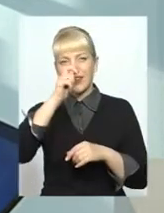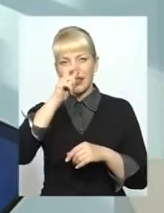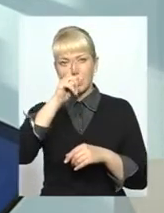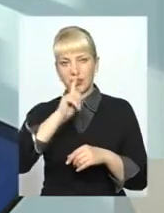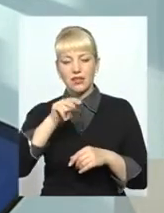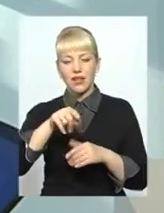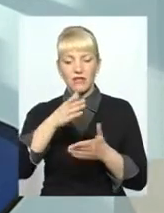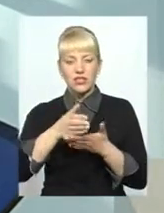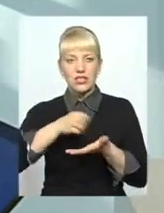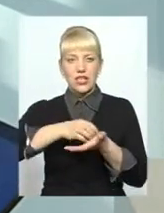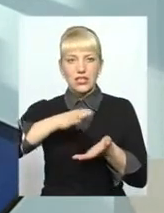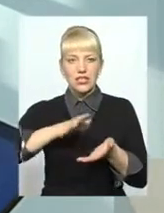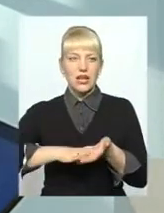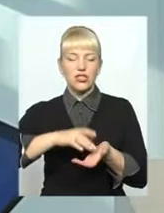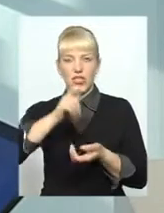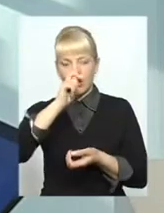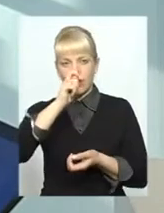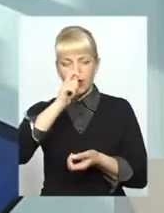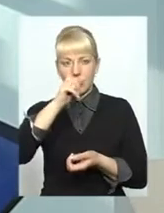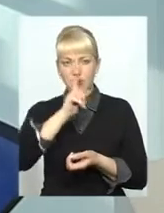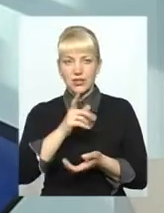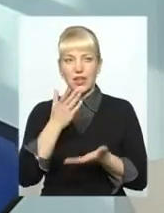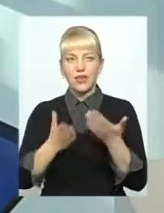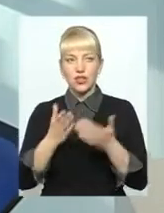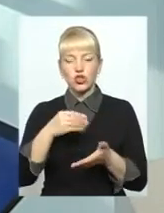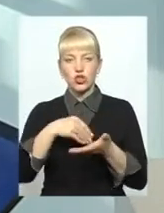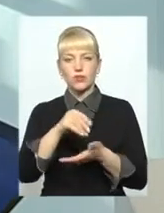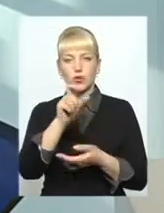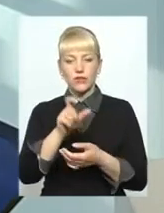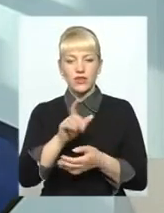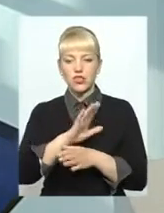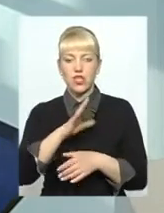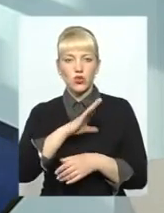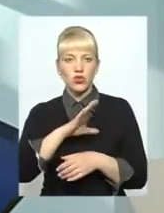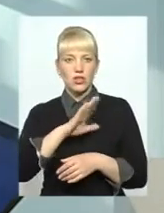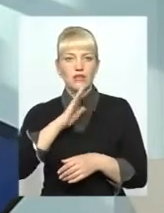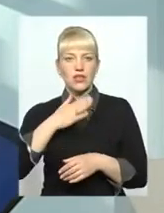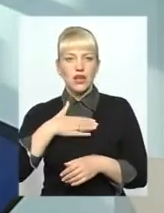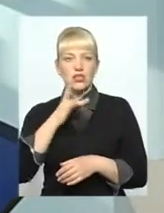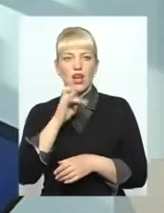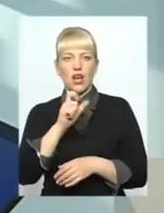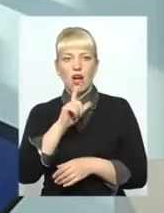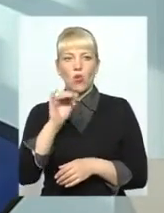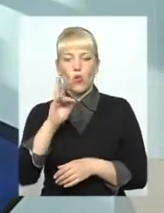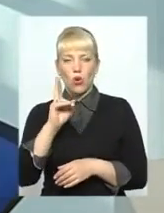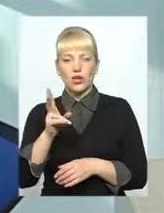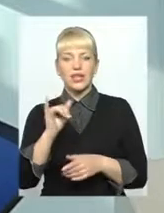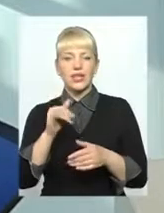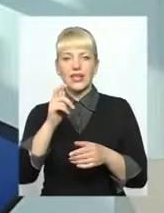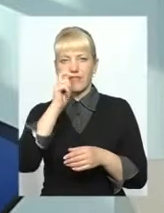тобто, там вже зазначена ціна квітня місяця. Це, якщо споживач не дочекався наш рахунок і в квітні місяці